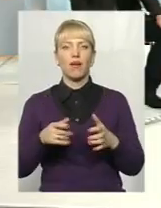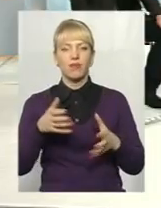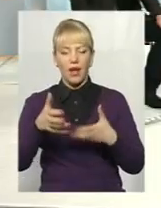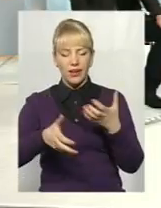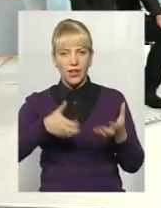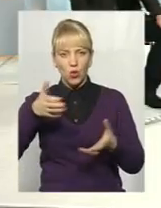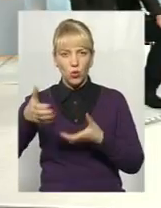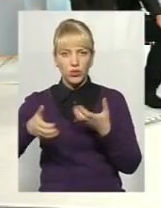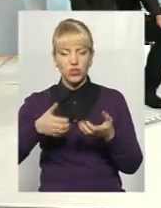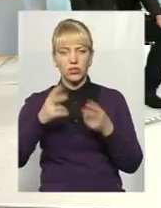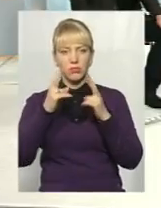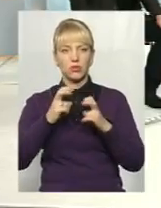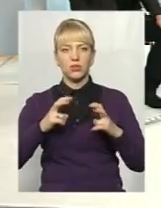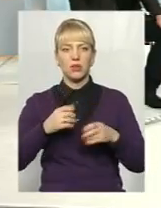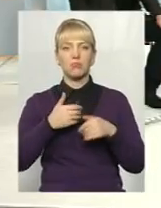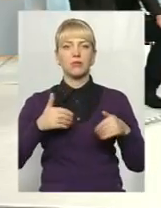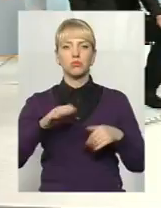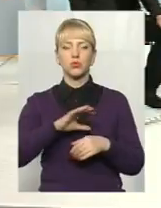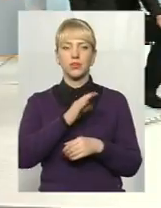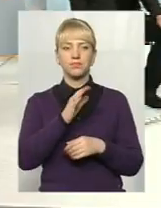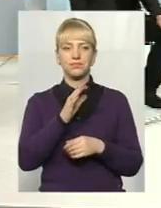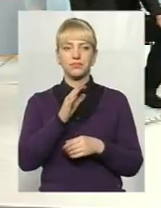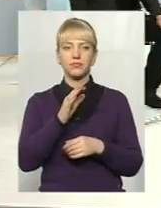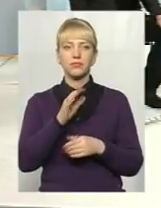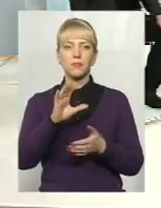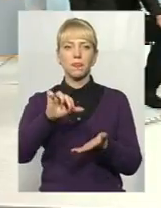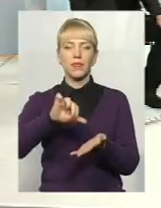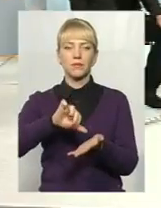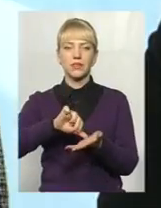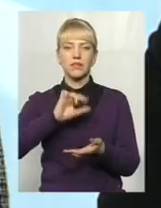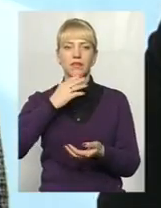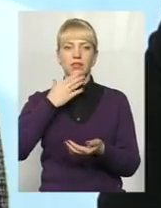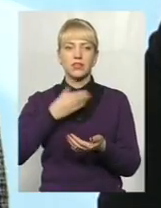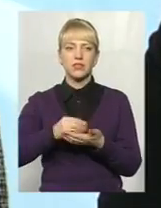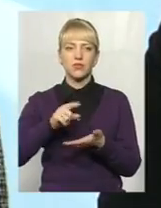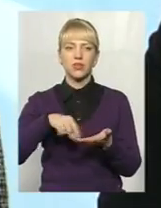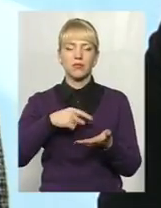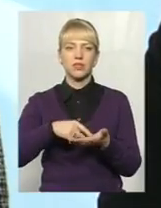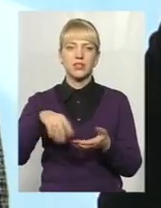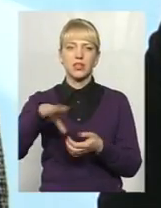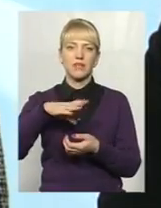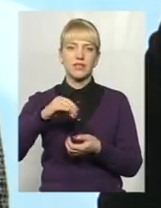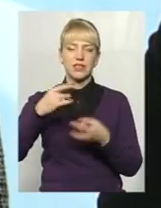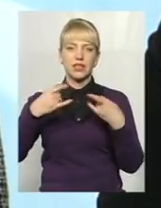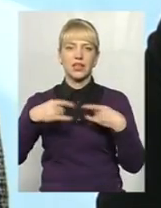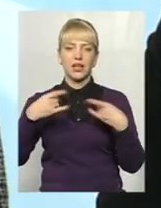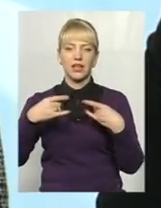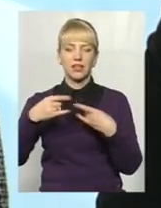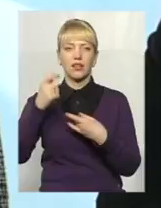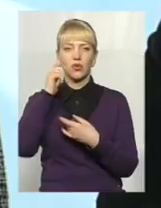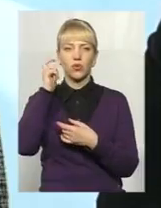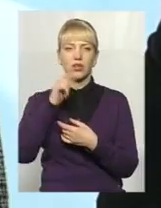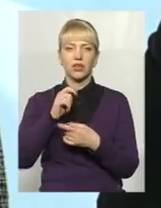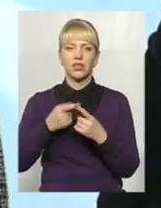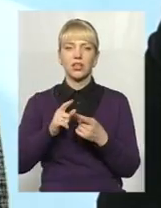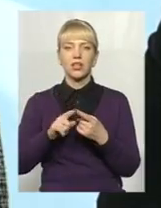дослідженнями. представляли своє місто на всіх телеканалах України, саме